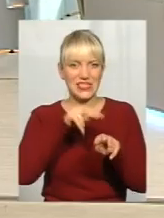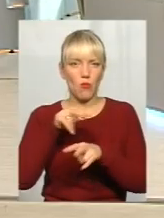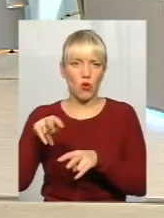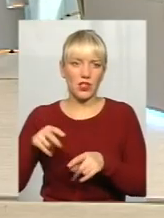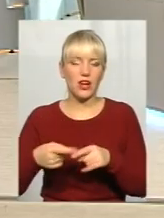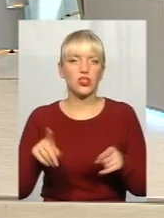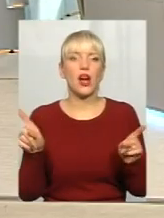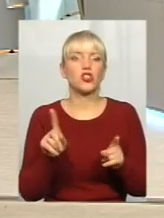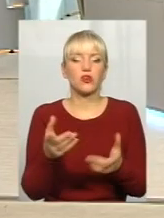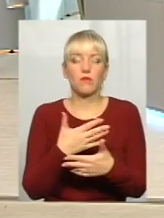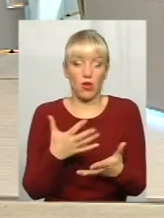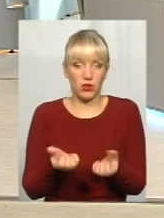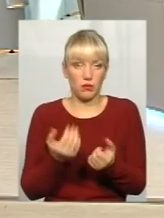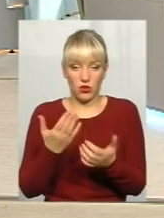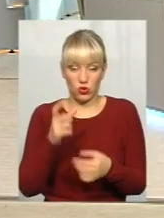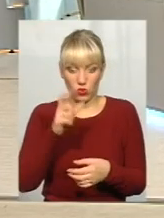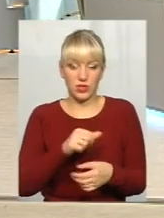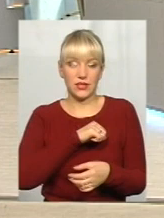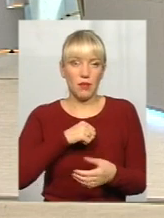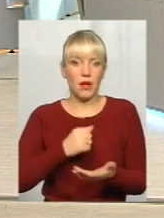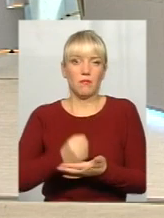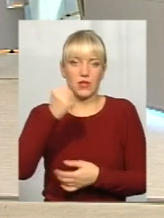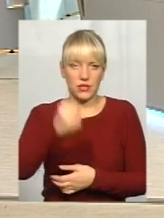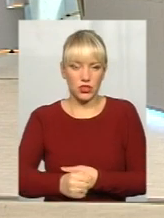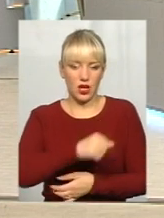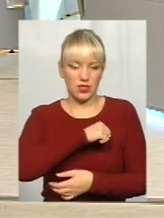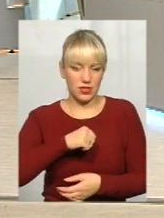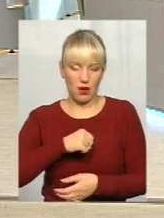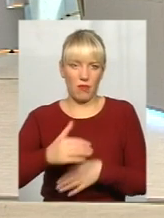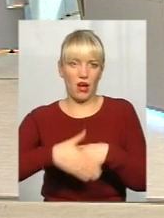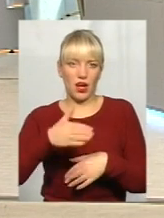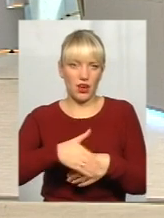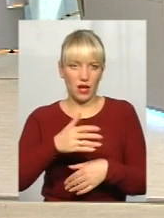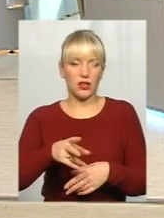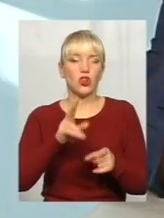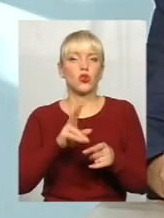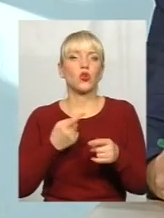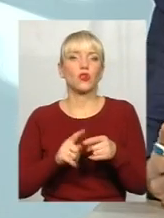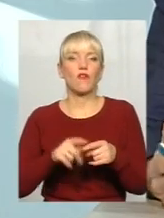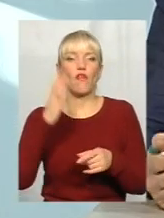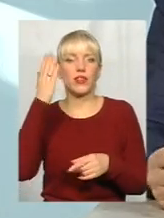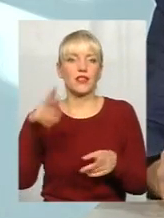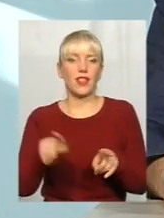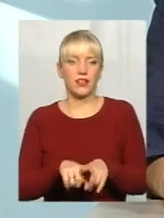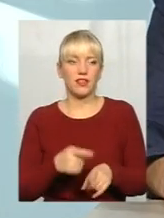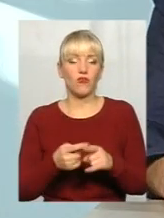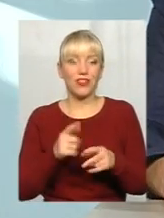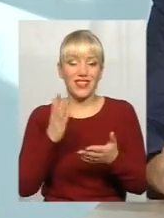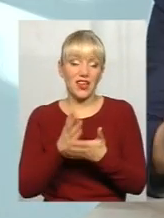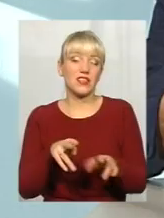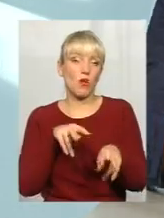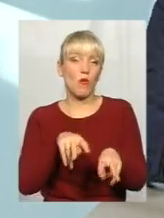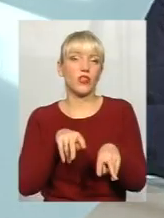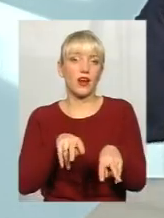фактично? Ну якщо людина сама призначає, сама мілої і сама карає, то хто вони такі? Вони дійсно є смотрящими.